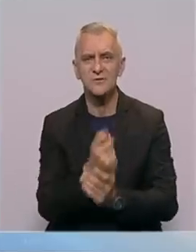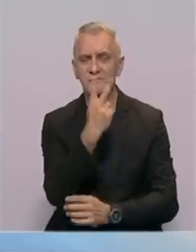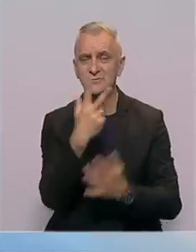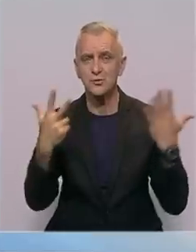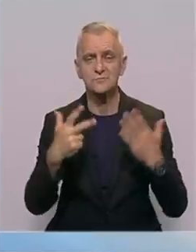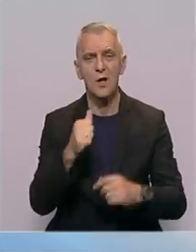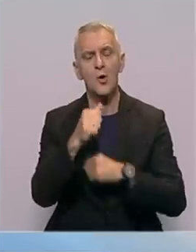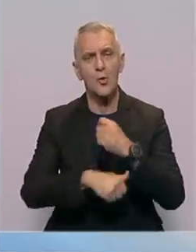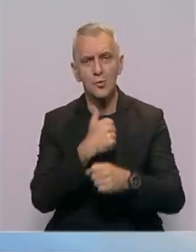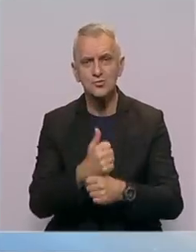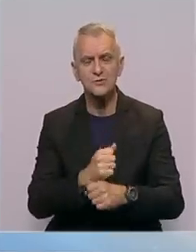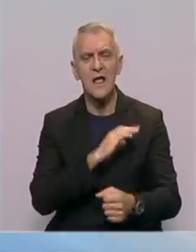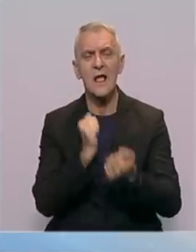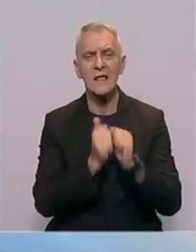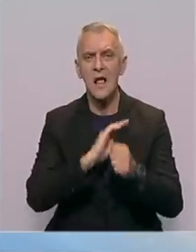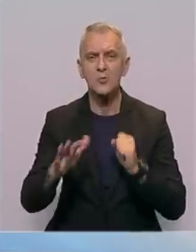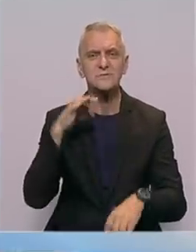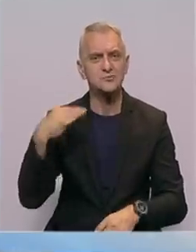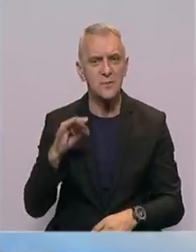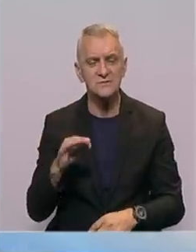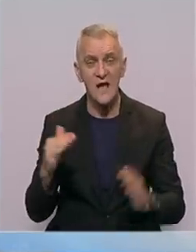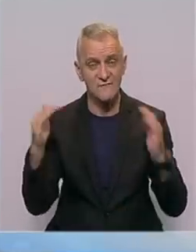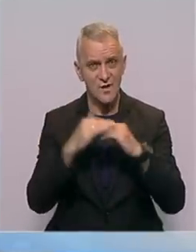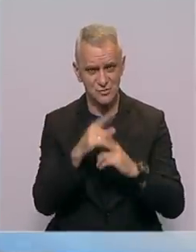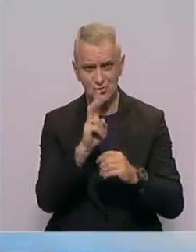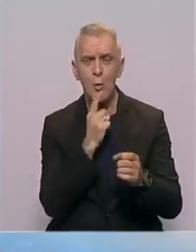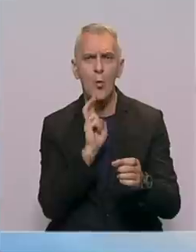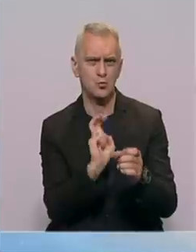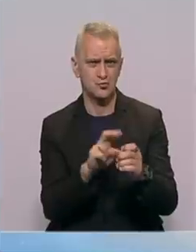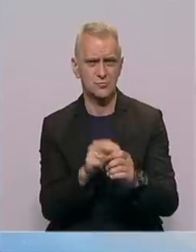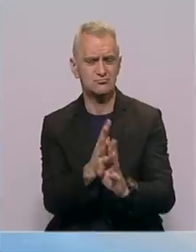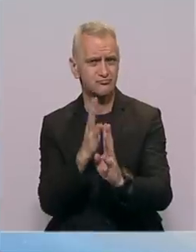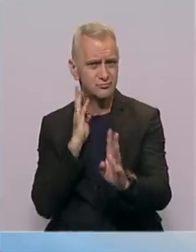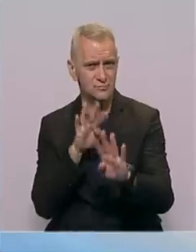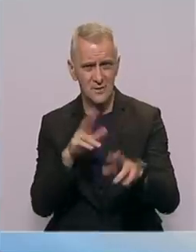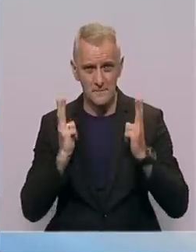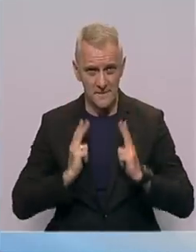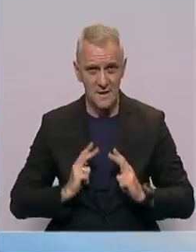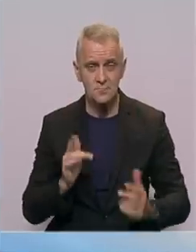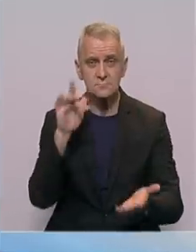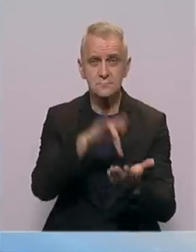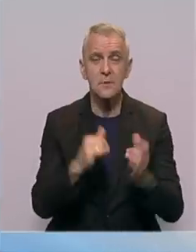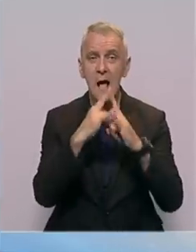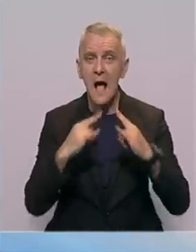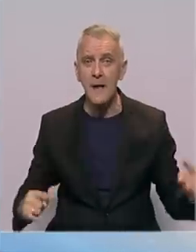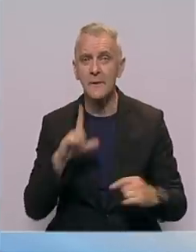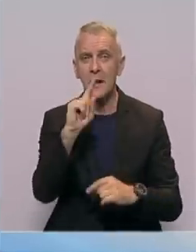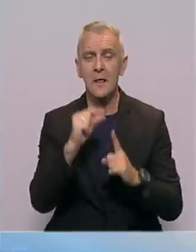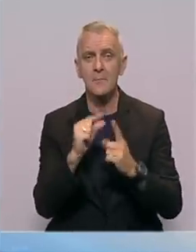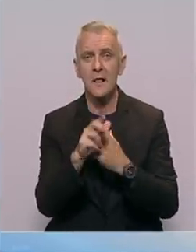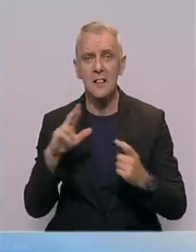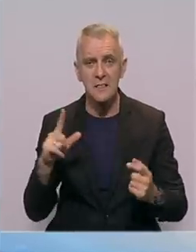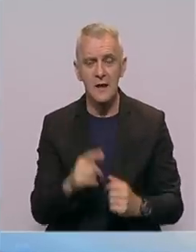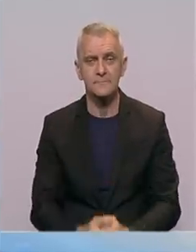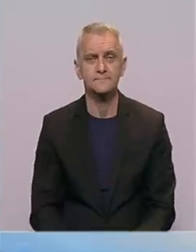28. obljetnice genocida u Srebenici. Večera su sudionici Marša Mira stigli u kamp Lipje. Iz Lipje se